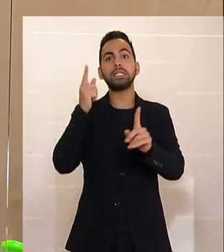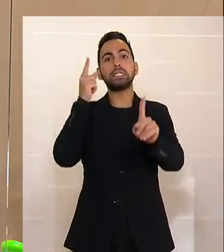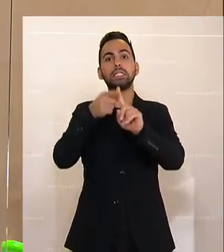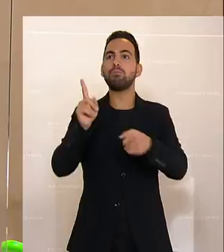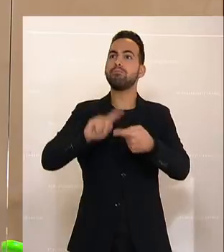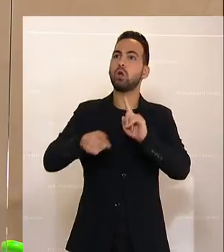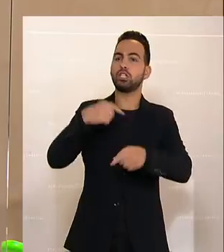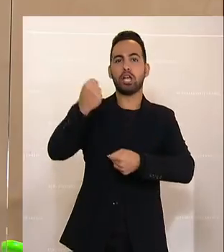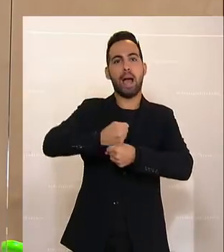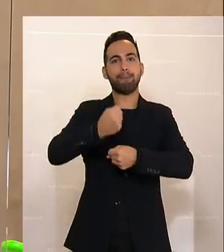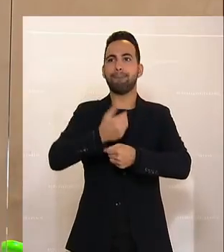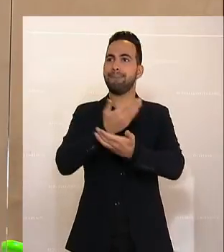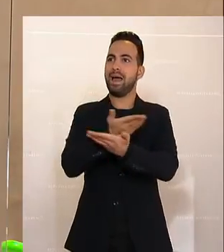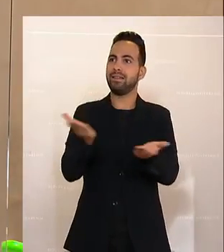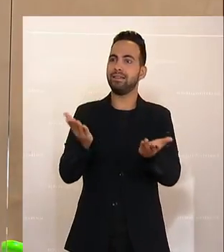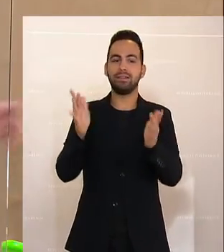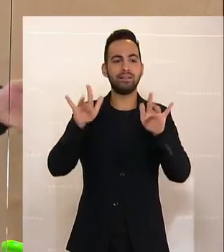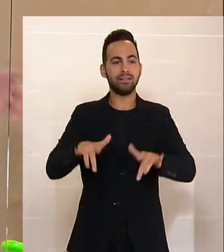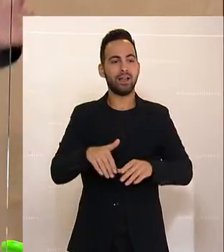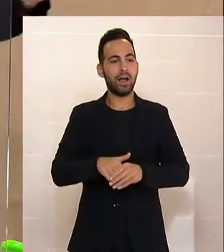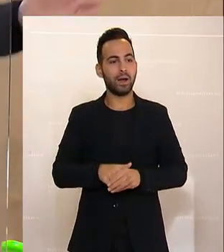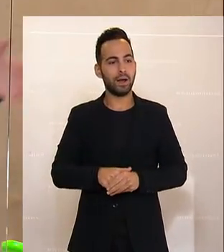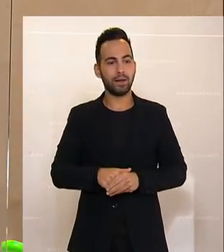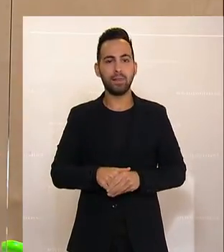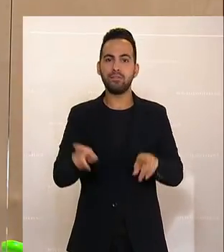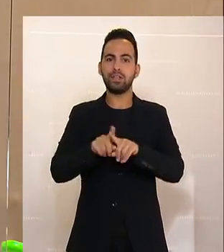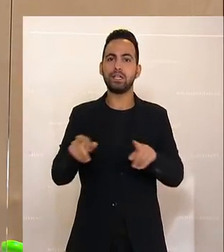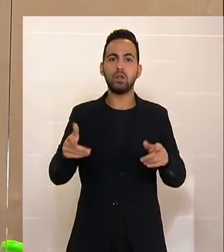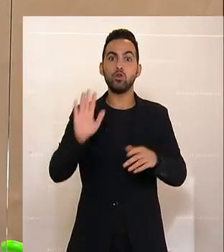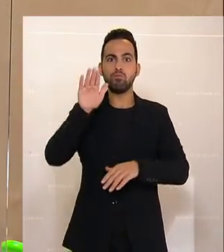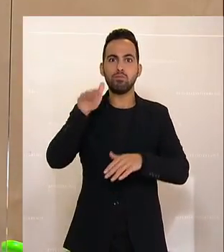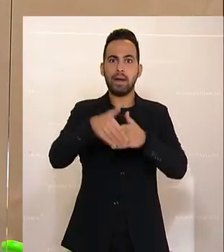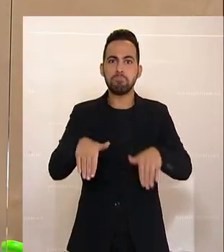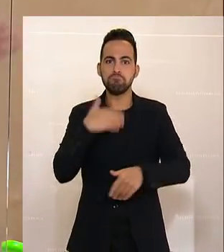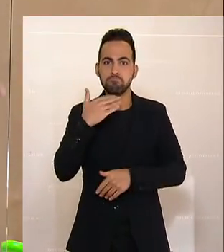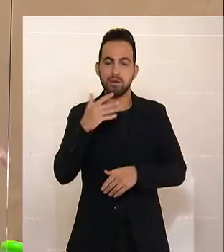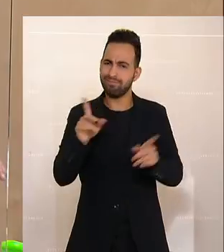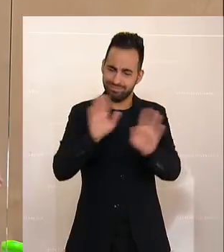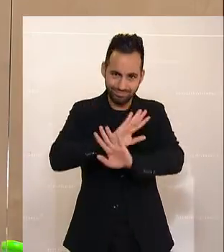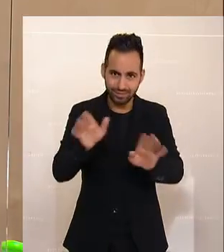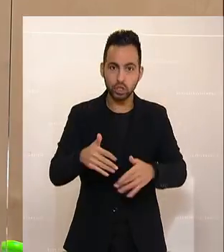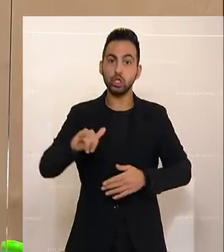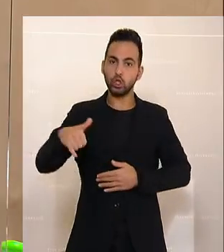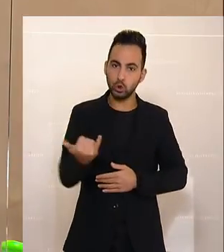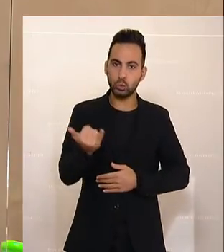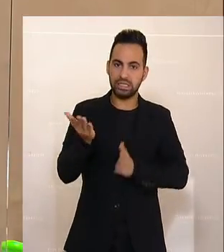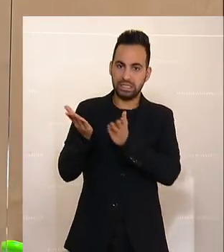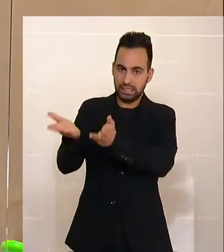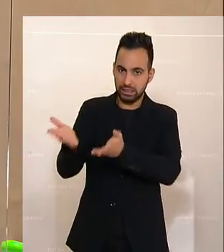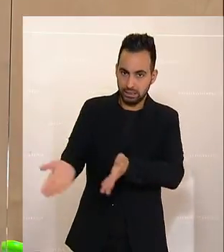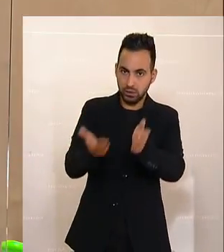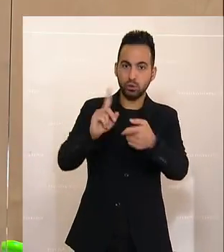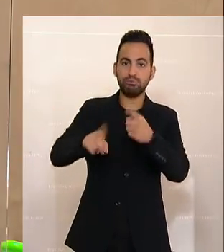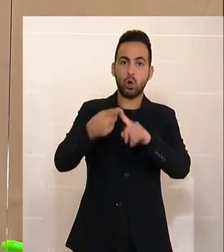politischen Arbeit, Grenzen zu überschreiten. Nur mal, das soll die Justiz und die